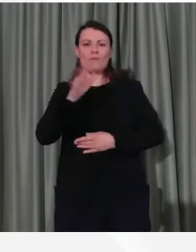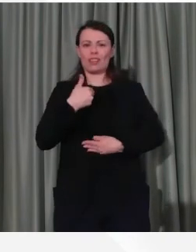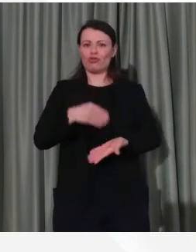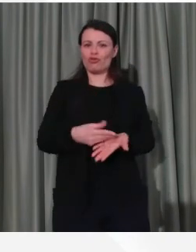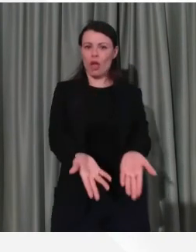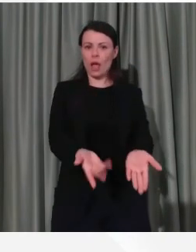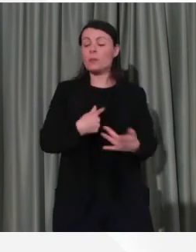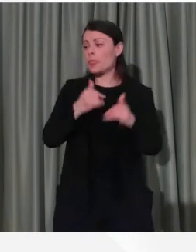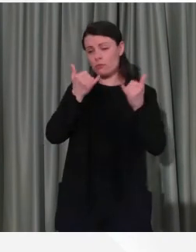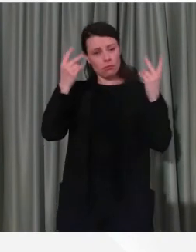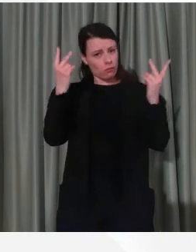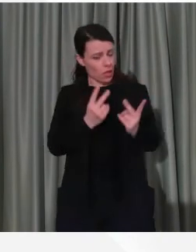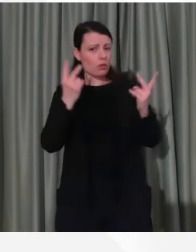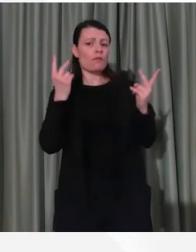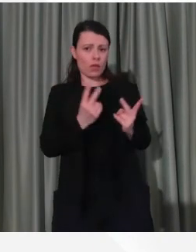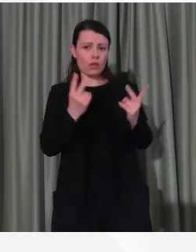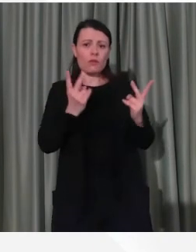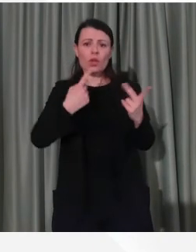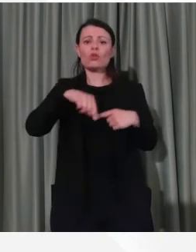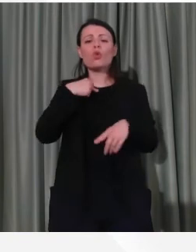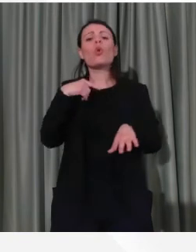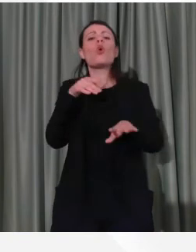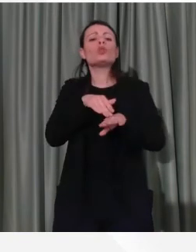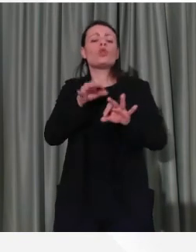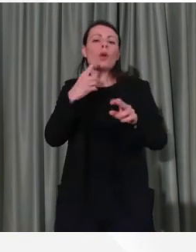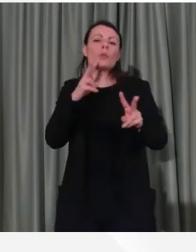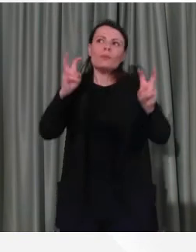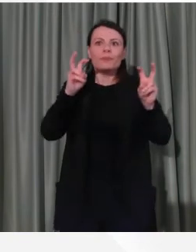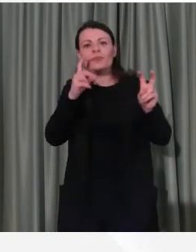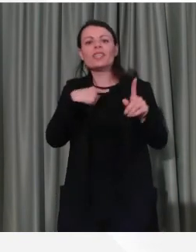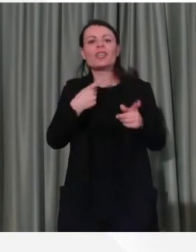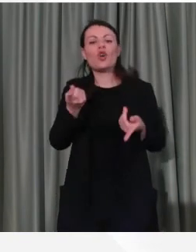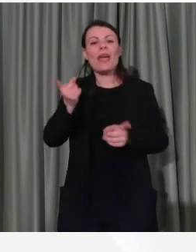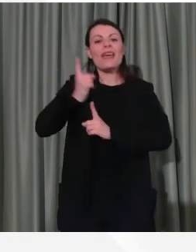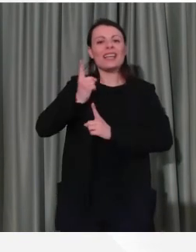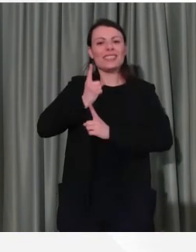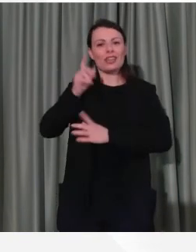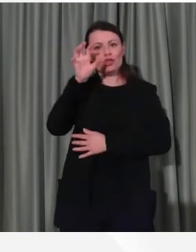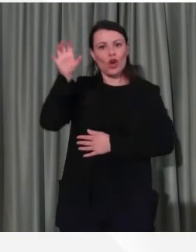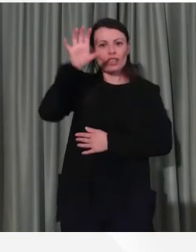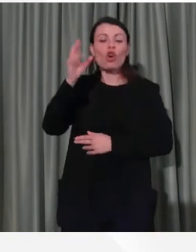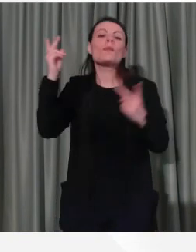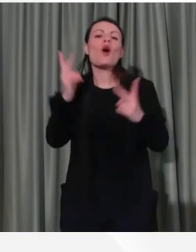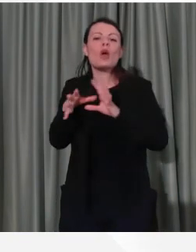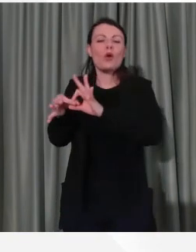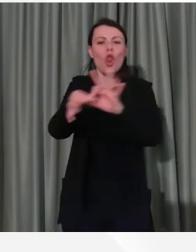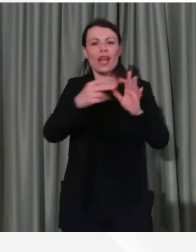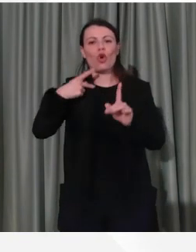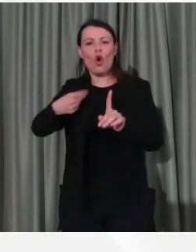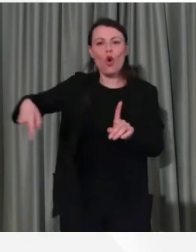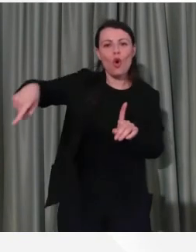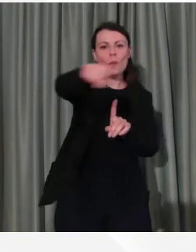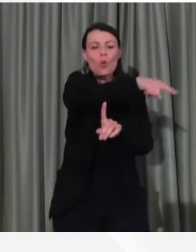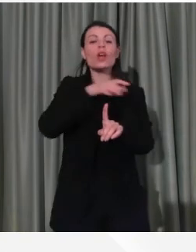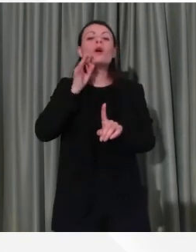utilizzato quello che è tra virgolette l'esercito della Regione che poi è l'esercito dei comuni, sono gli agenti di polizia locale, ringraziamo